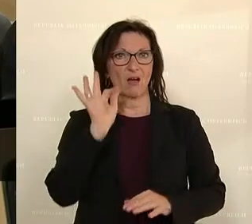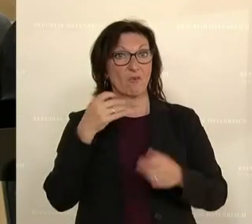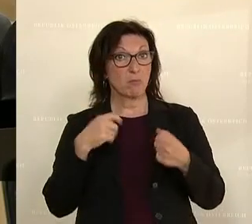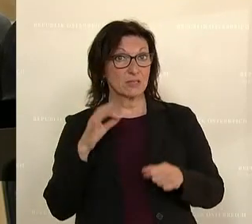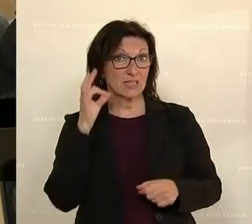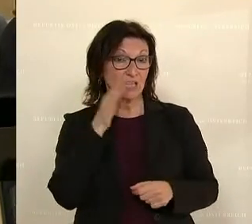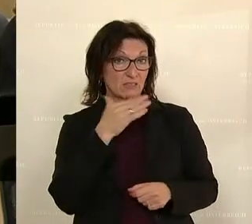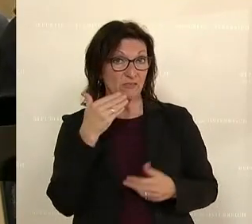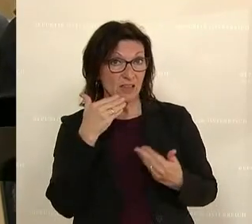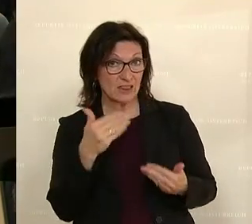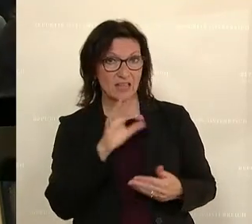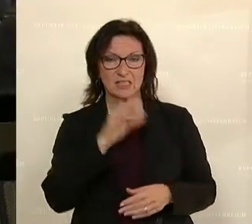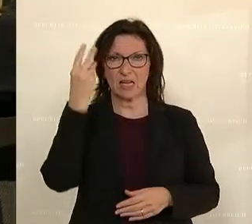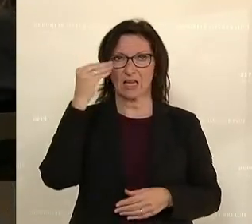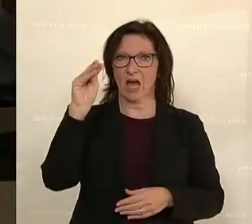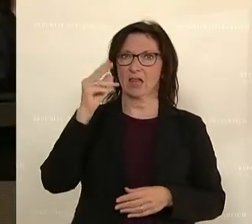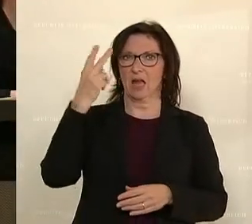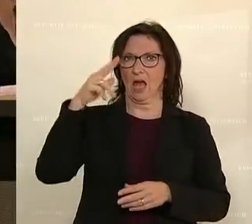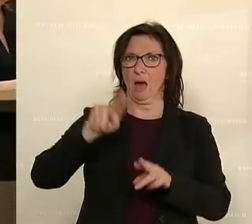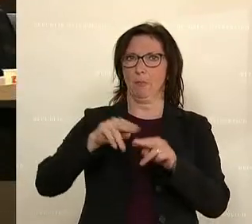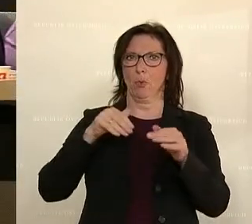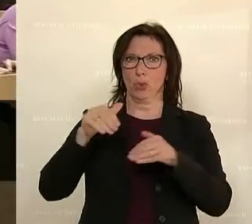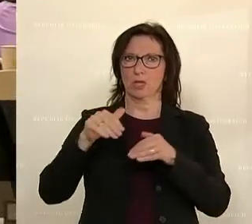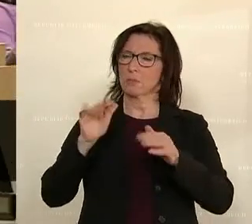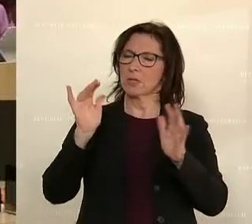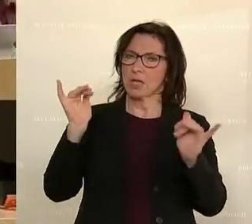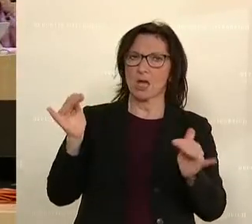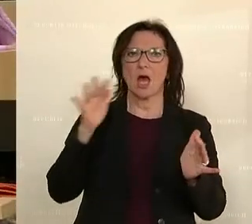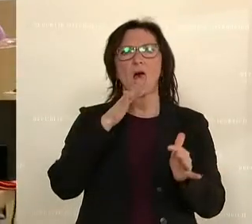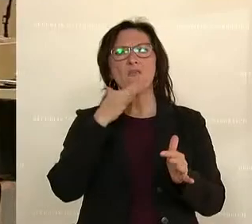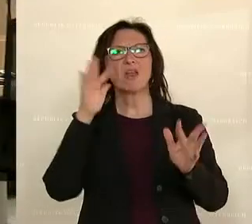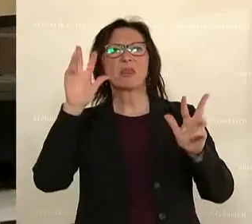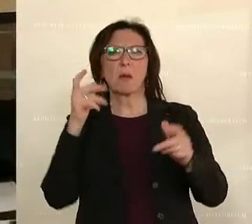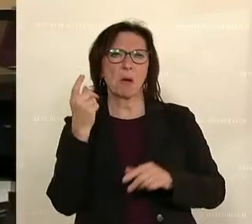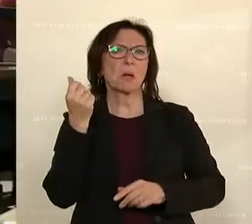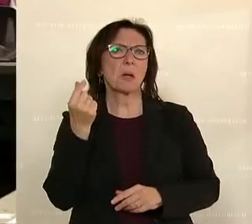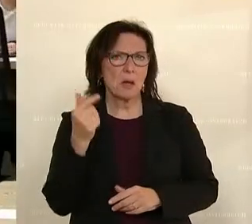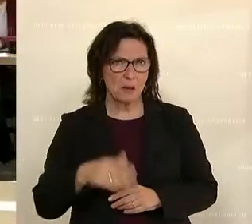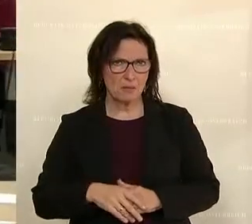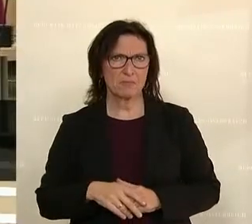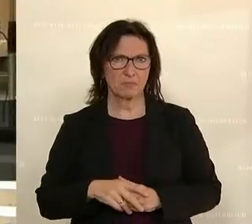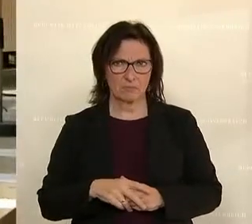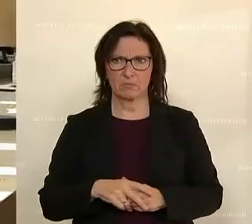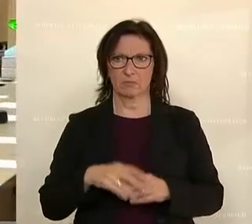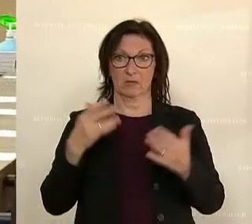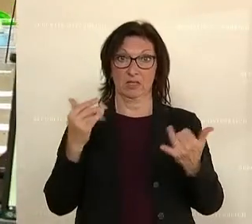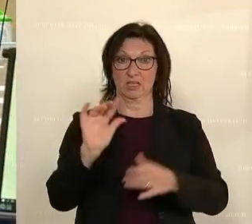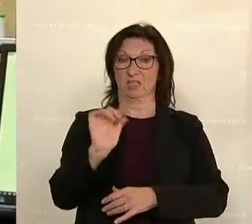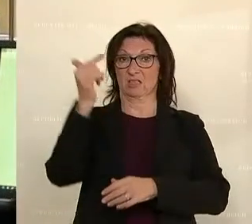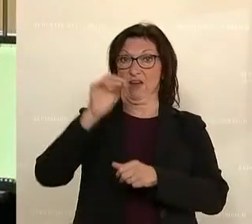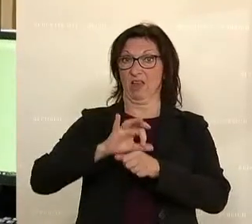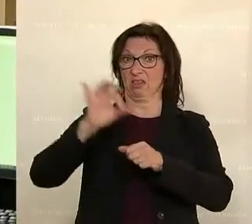Als nächstes zu Wort gemeldet hat sich der Dreifach-Akademiker Axel Kassecker von der FPÖ. Er ist Jurist,